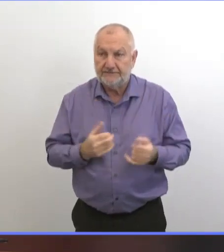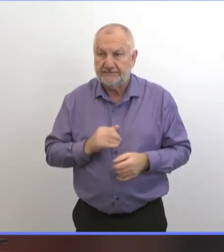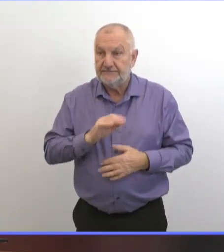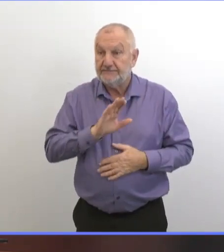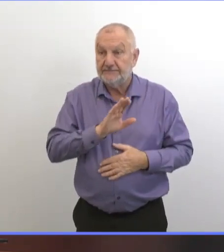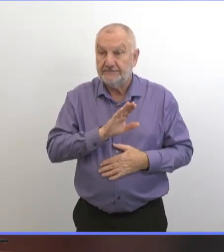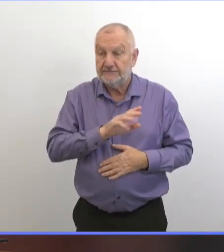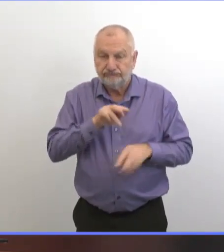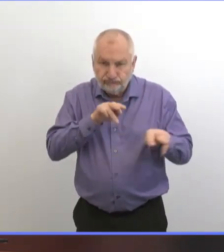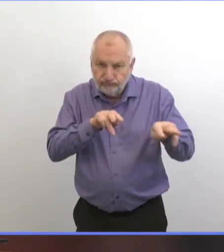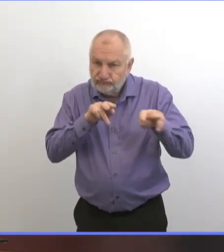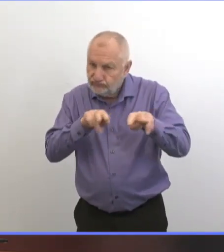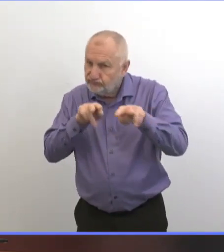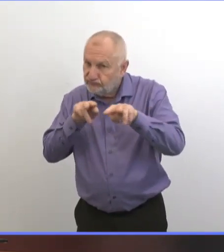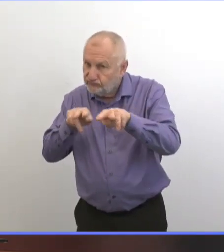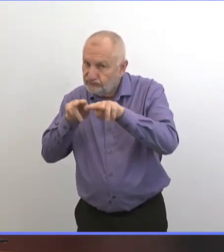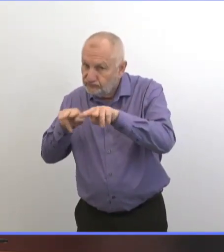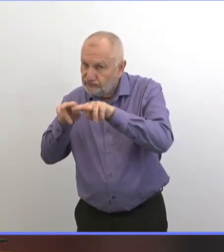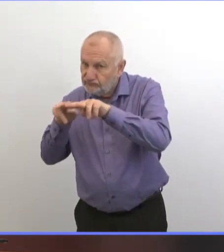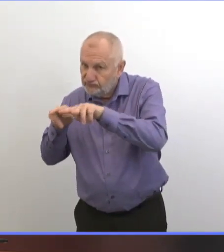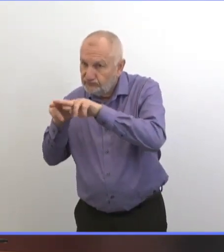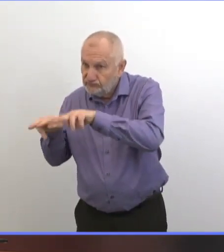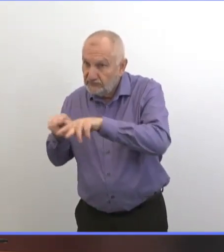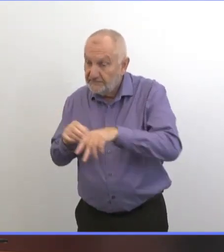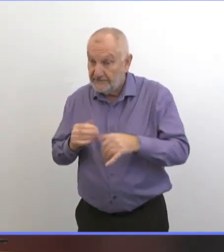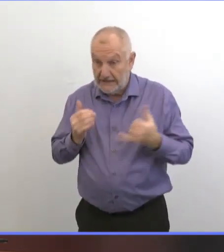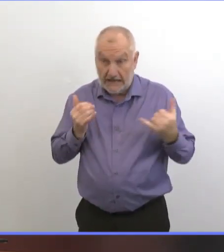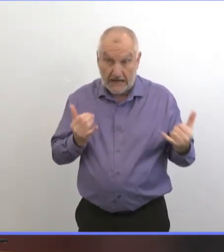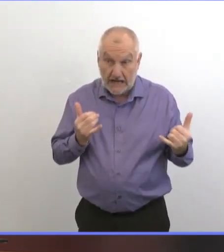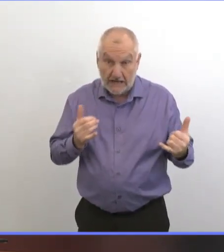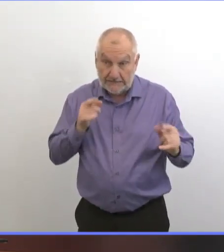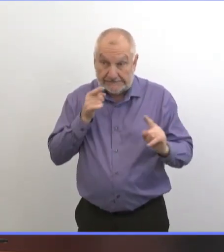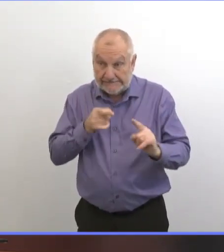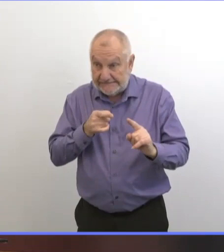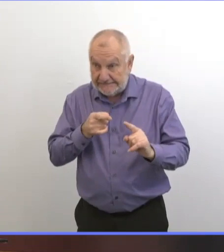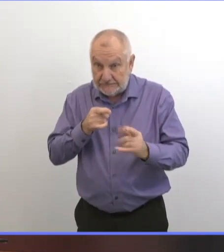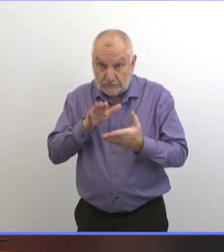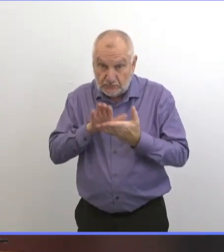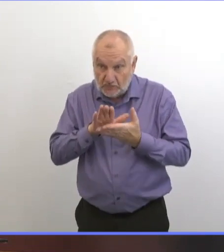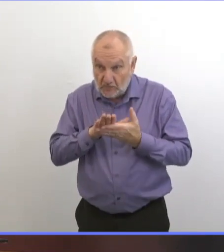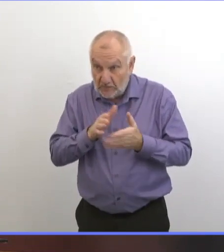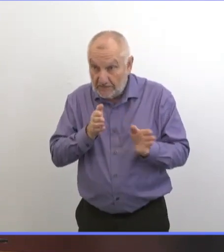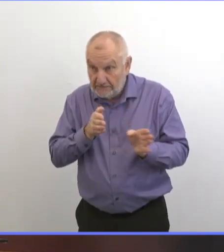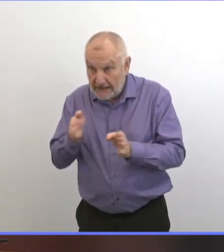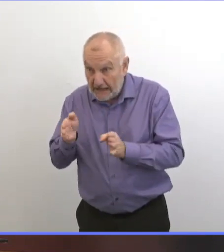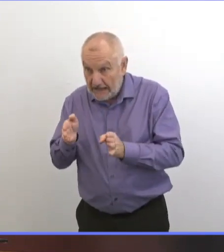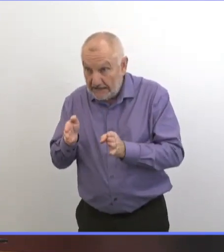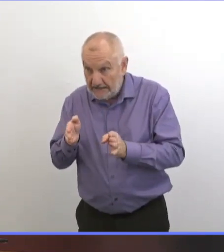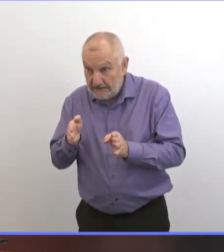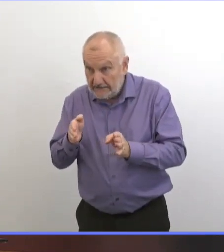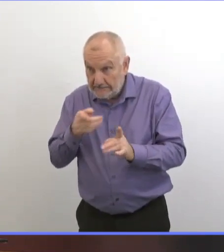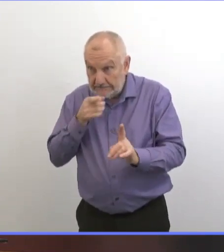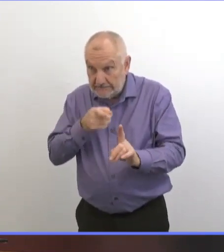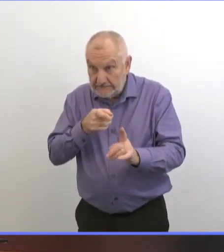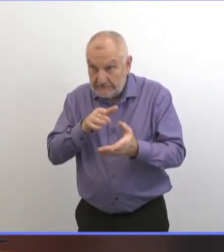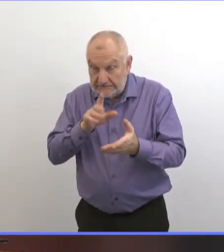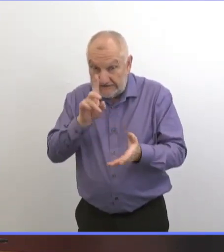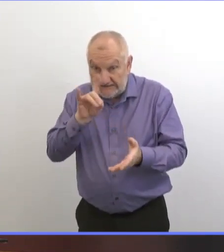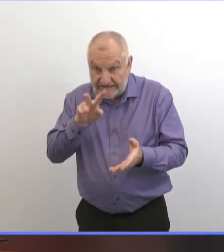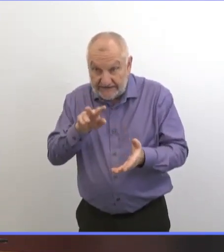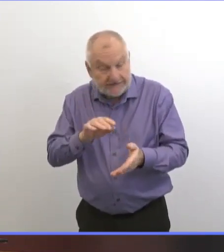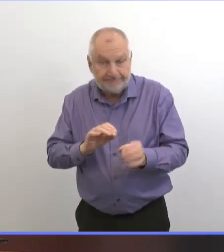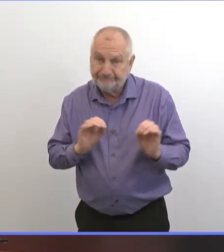Donc, on regarde un petit peu les modèles dans chaque région. Mais je ne peux pas parler particulièrement d'une division scolaire ou d'une